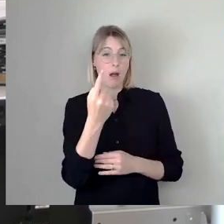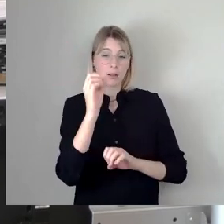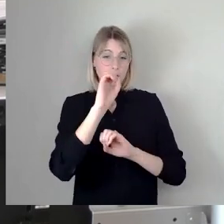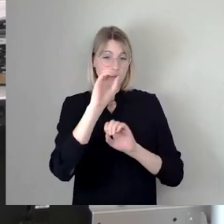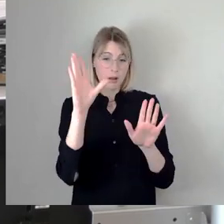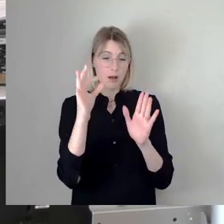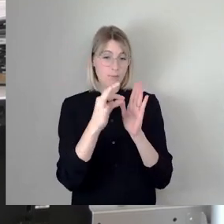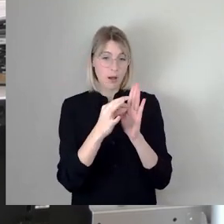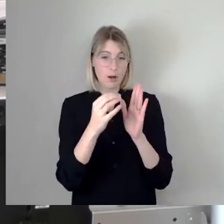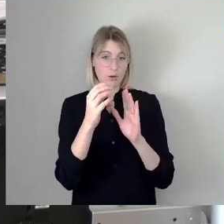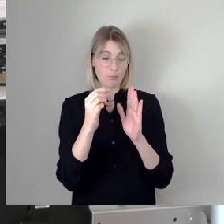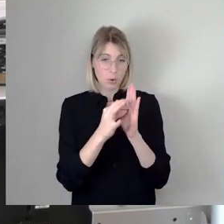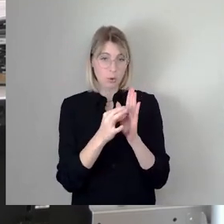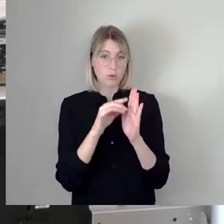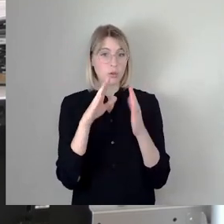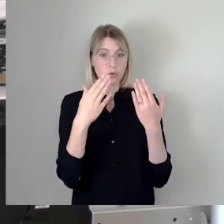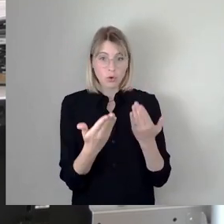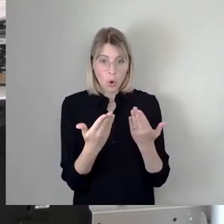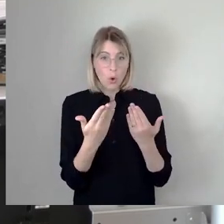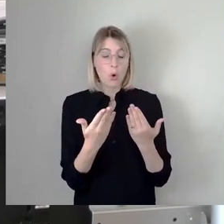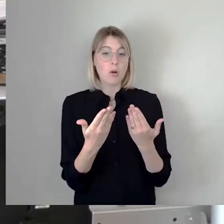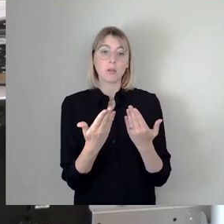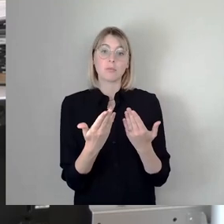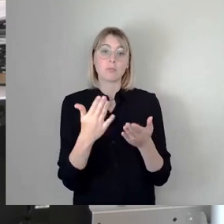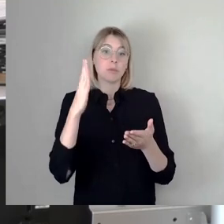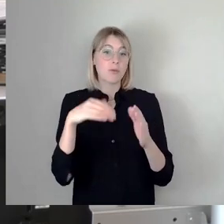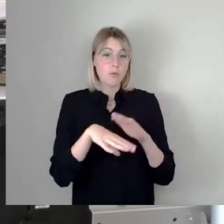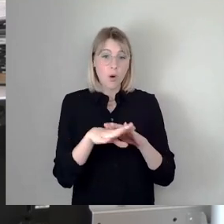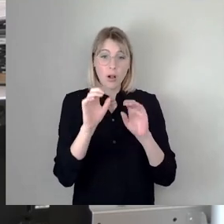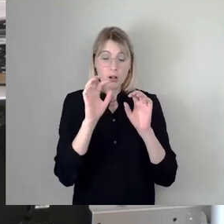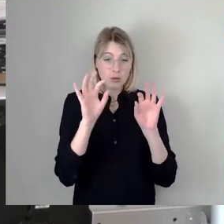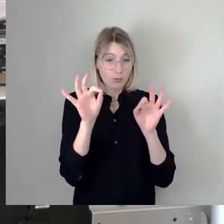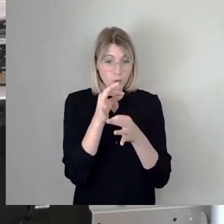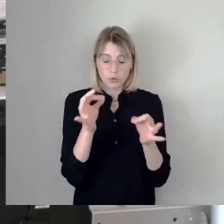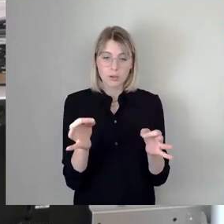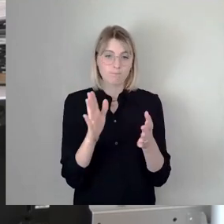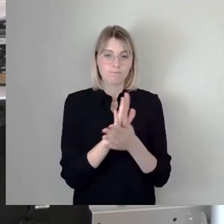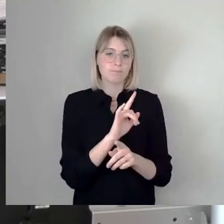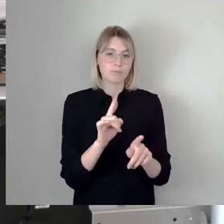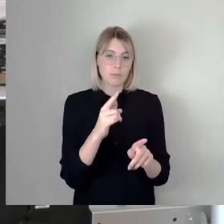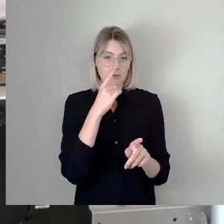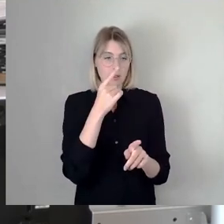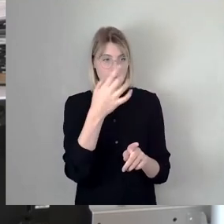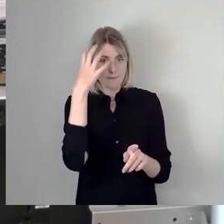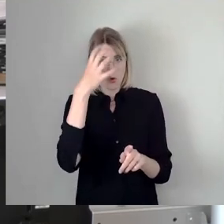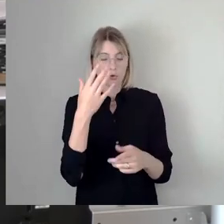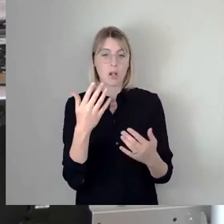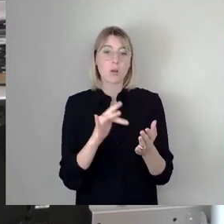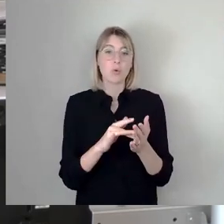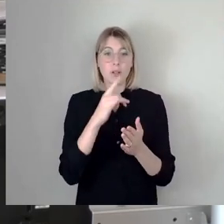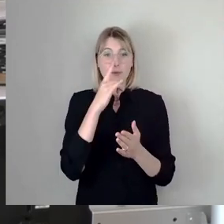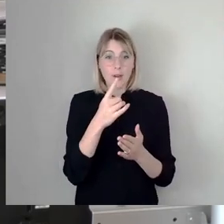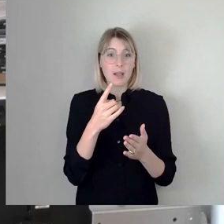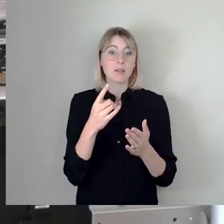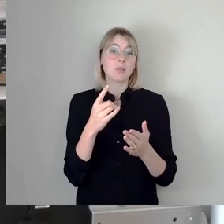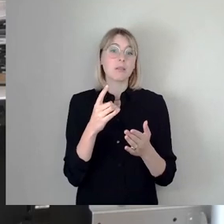so wirksam wird es nicht werden, wie sich das die Antragsstelle hier erhoffen. Denn ob es wirksam wird, liegt eben einfach